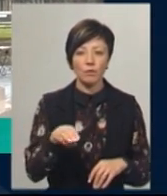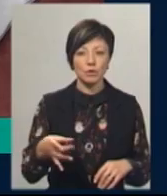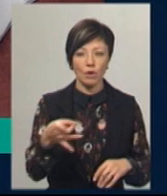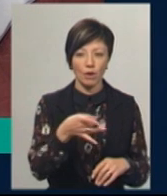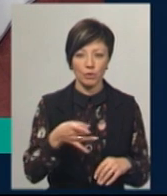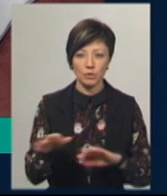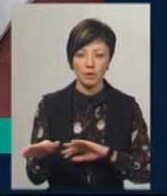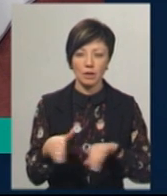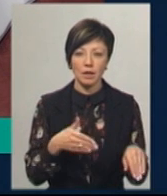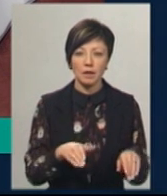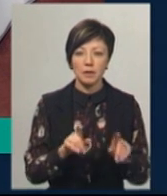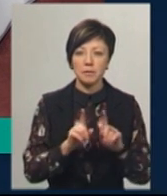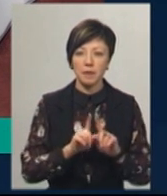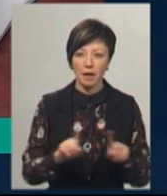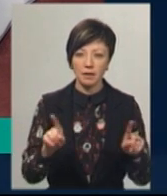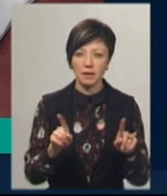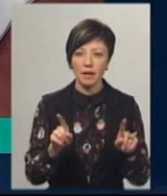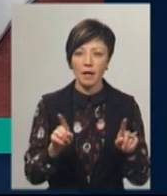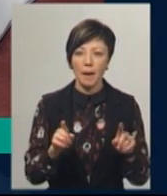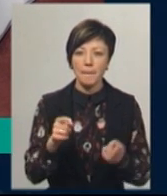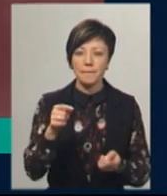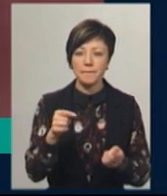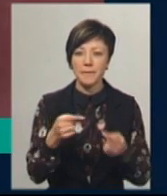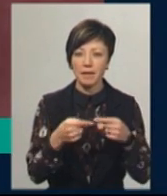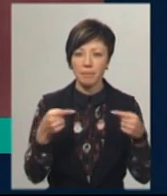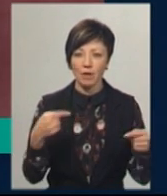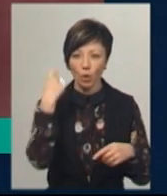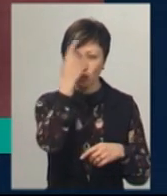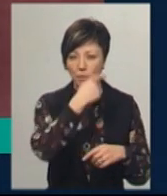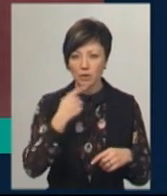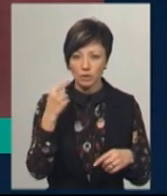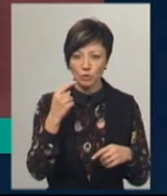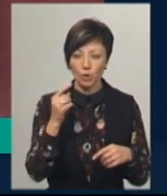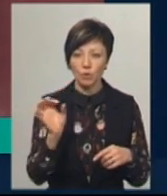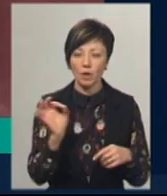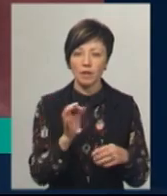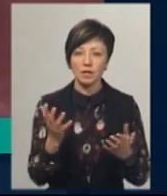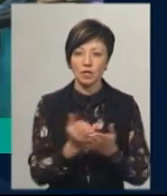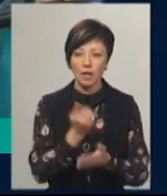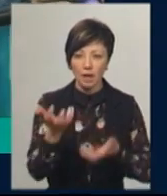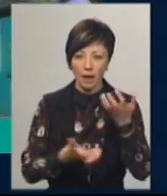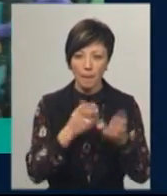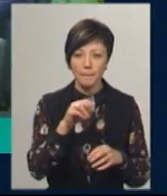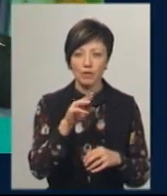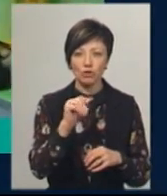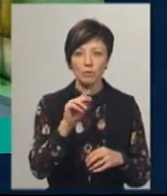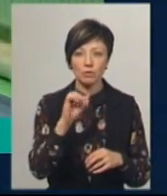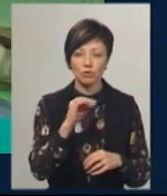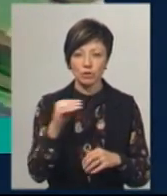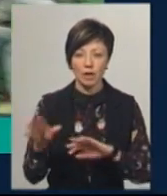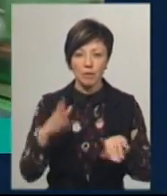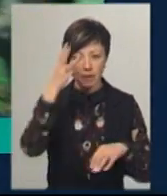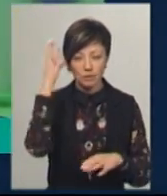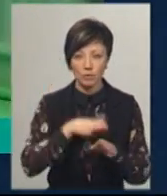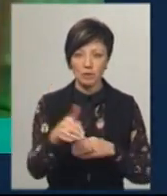району. Пікантний предмет особистого туалету знайшли археологи на території Межебільської фортеці. У Хмельницькому відбулися